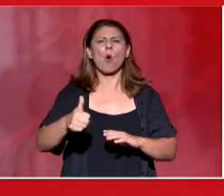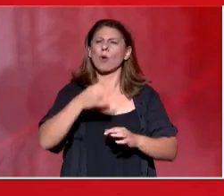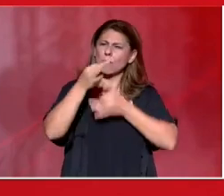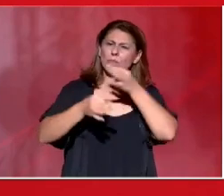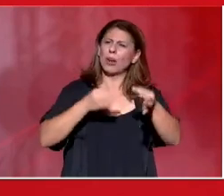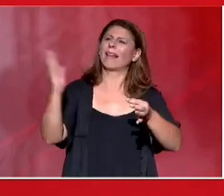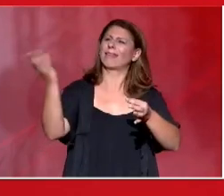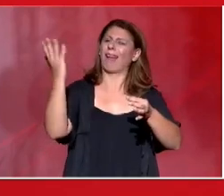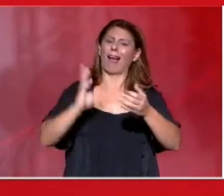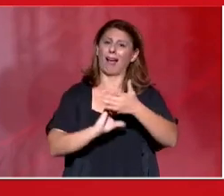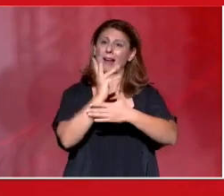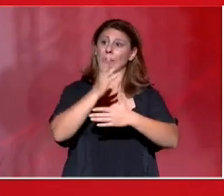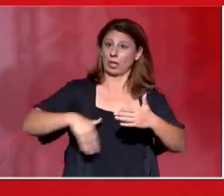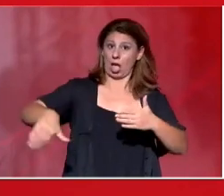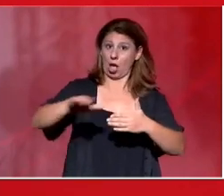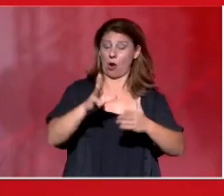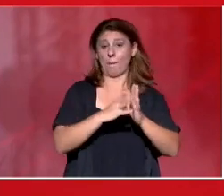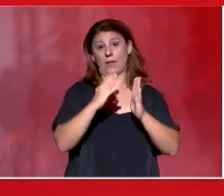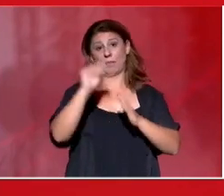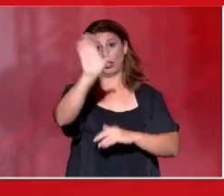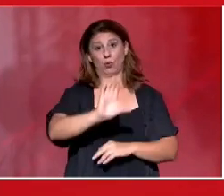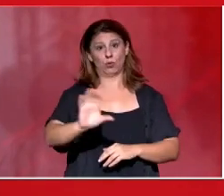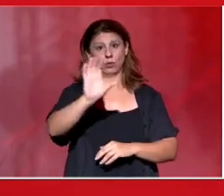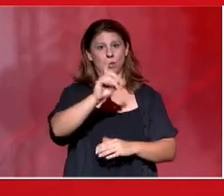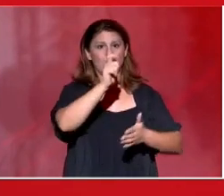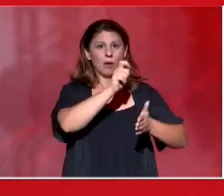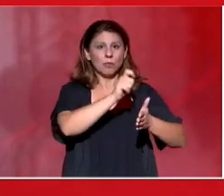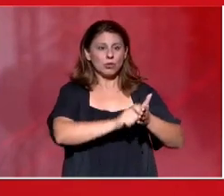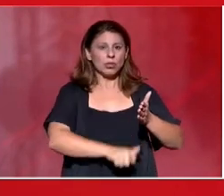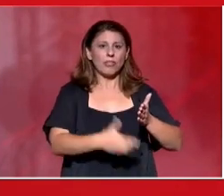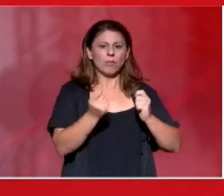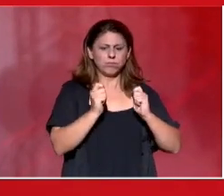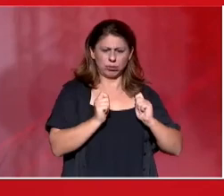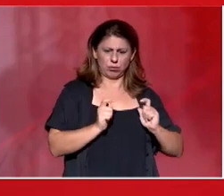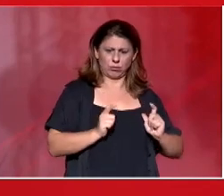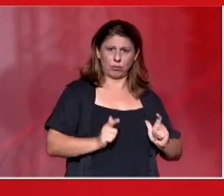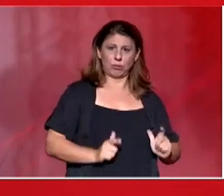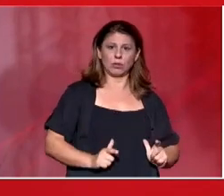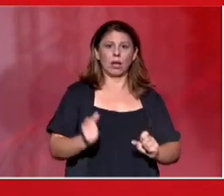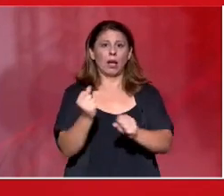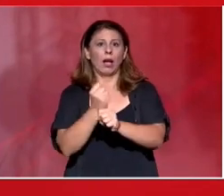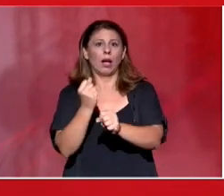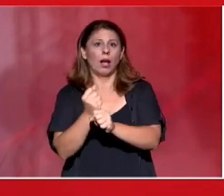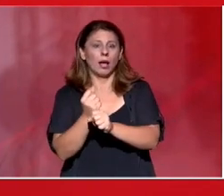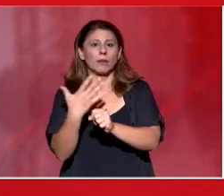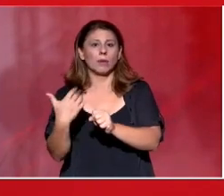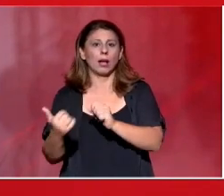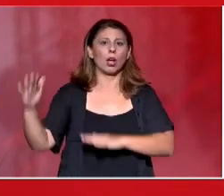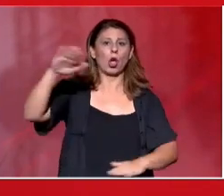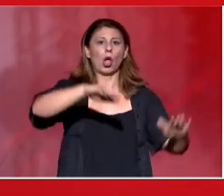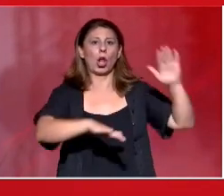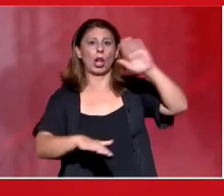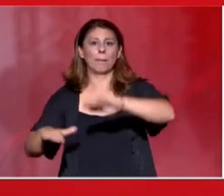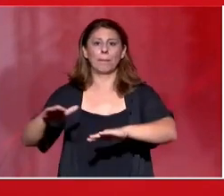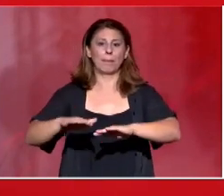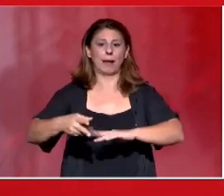είναι για όλους, όπως τον τουρισμό, που οι ξενοδόχοι κολυμπάνε στο χρήμα και οι εργαζόμενοι κολυμπάνε για να σερβίρουν.